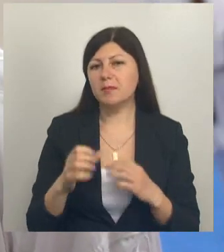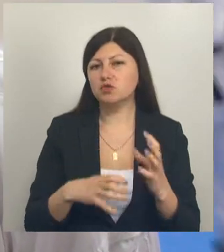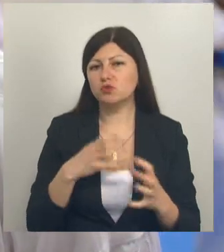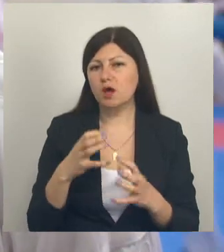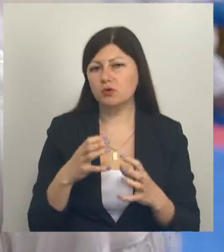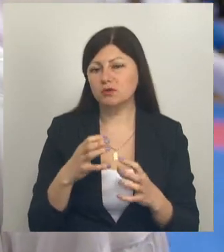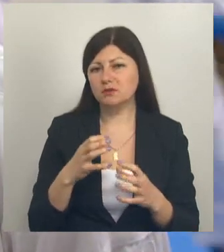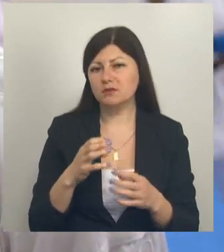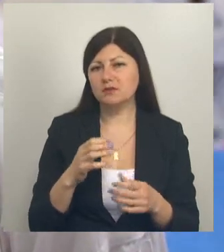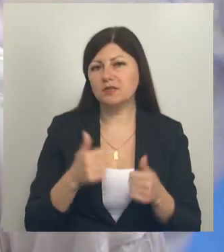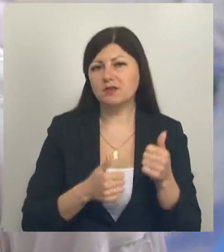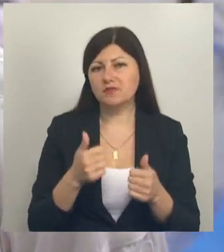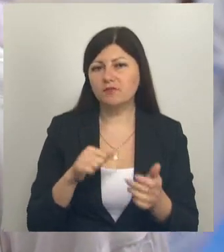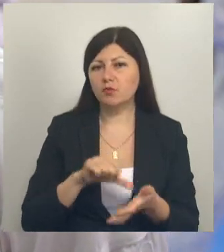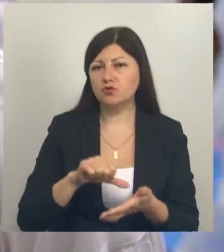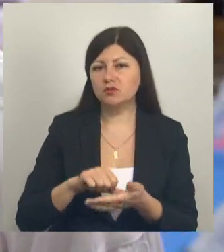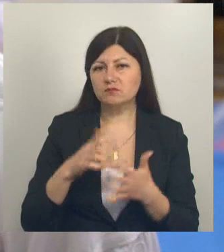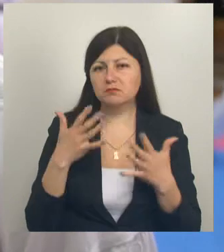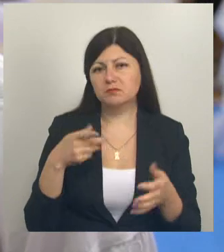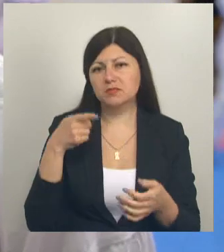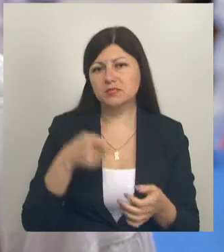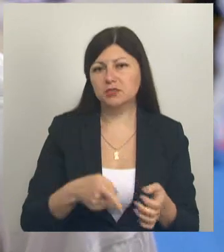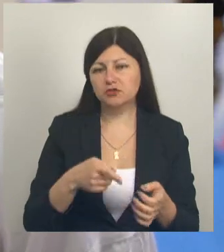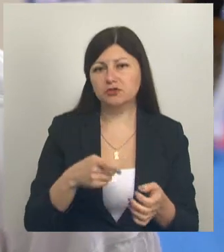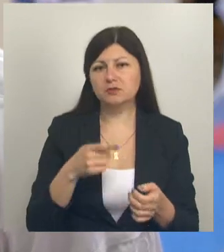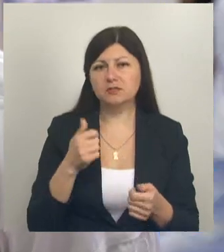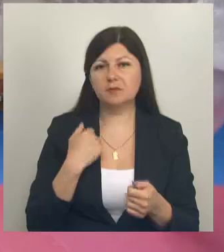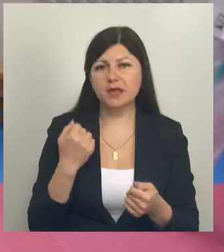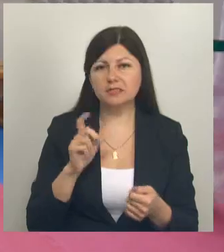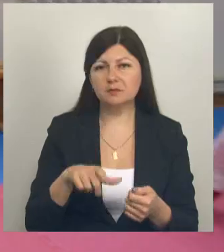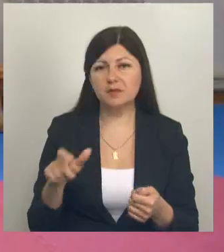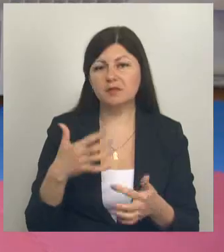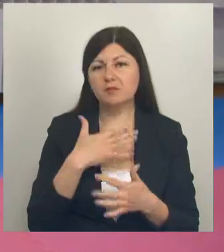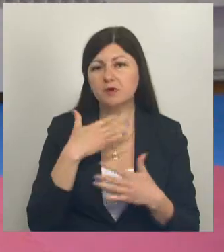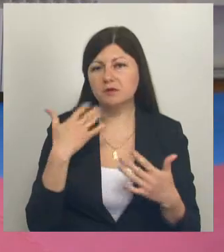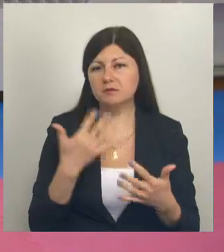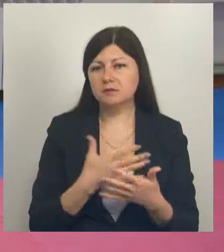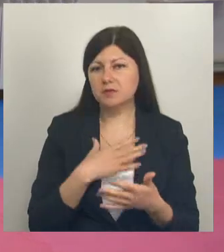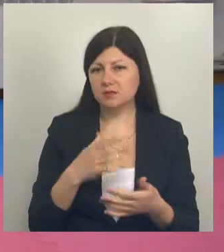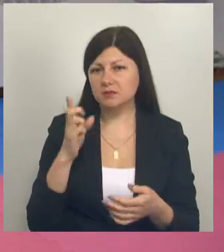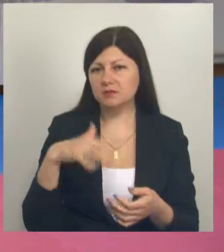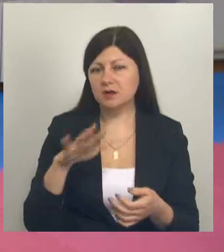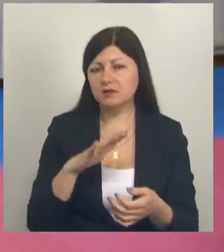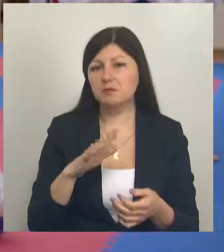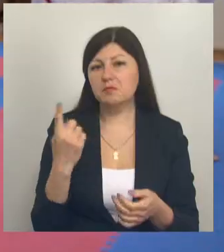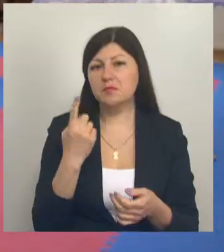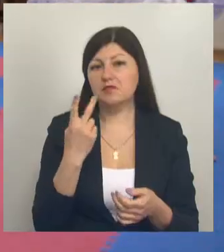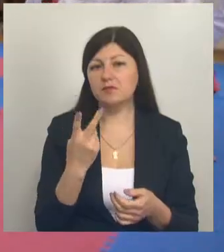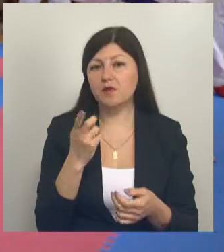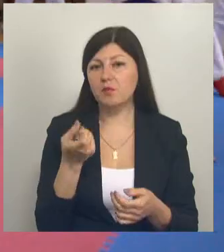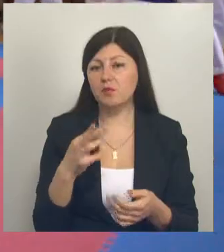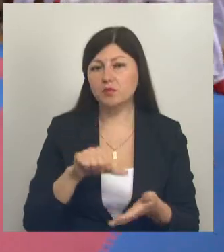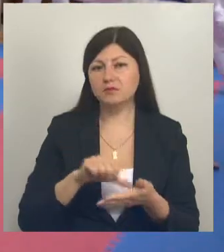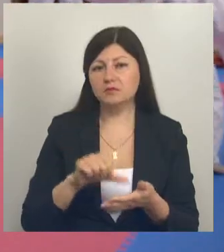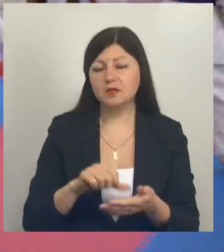участвовало около тысячи спортсменов. И много стран было. Первые два боя Даша провела уверенно. Сумела